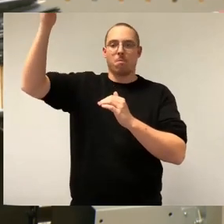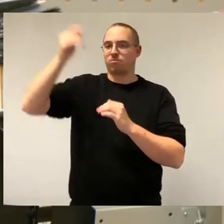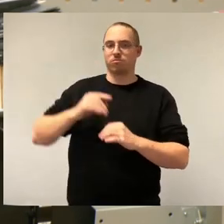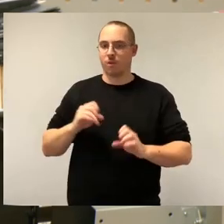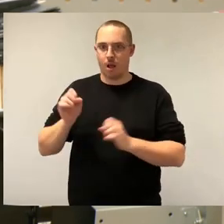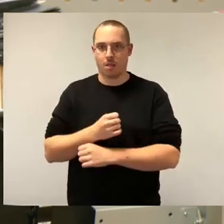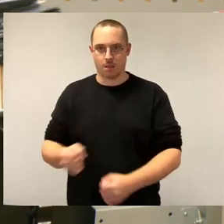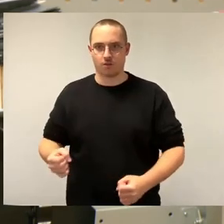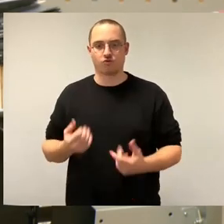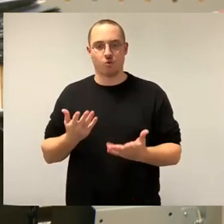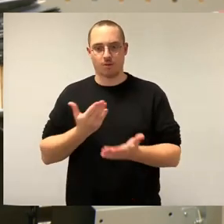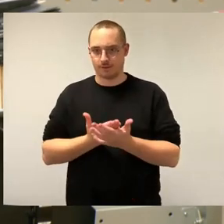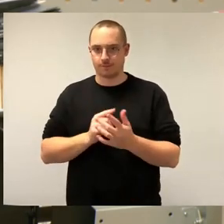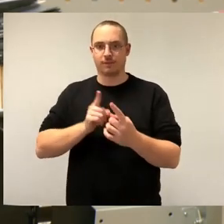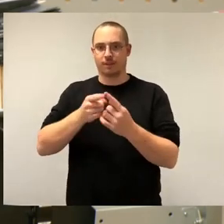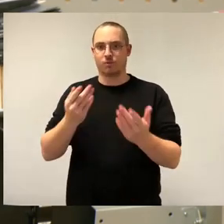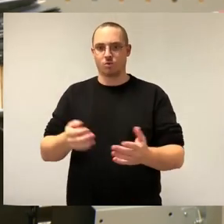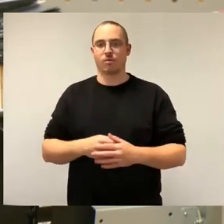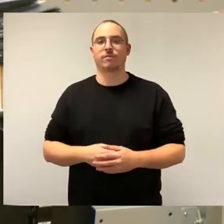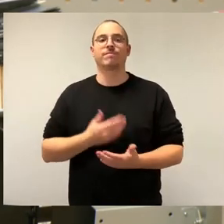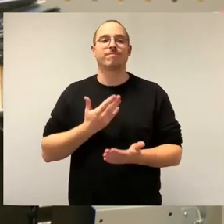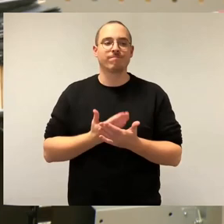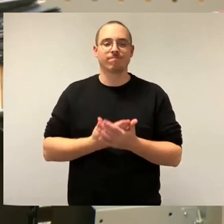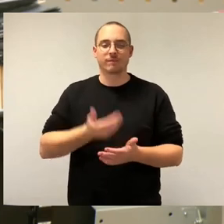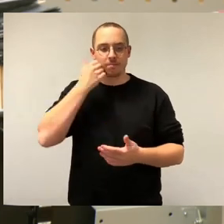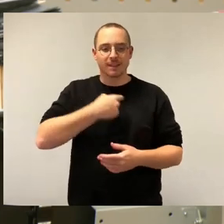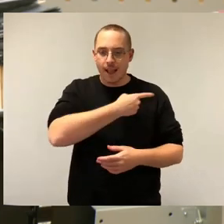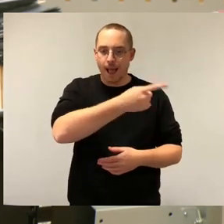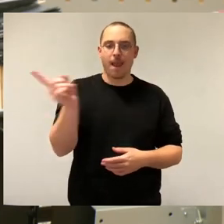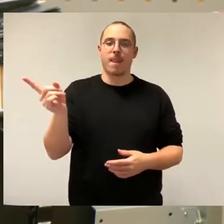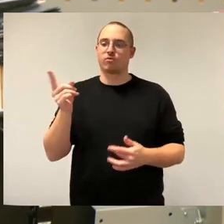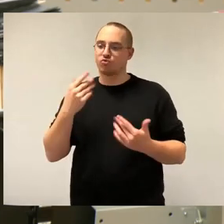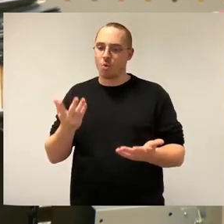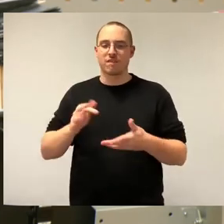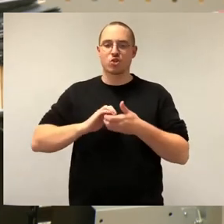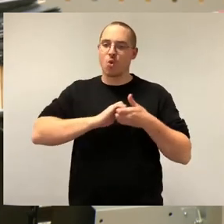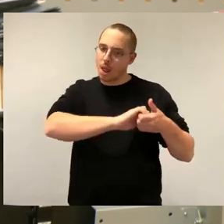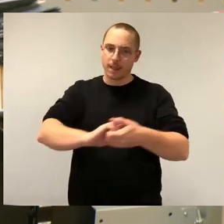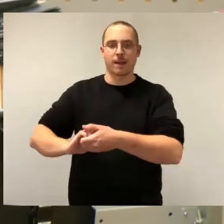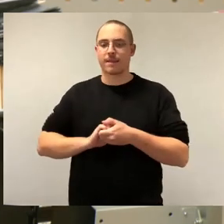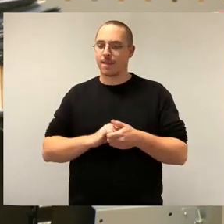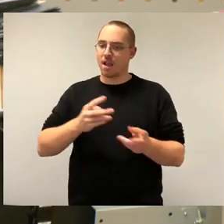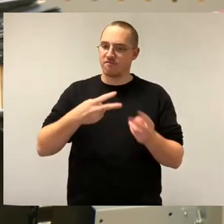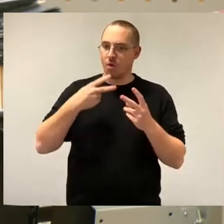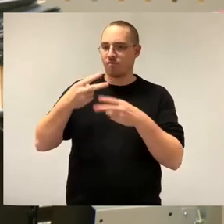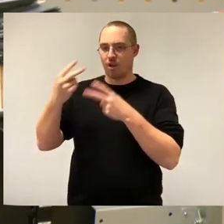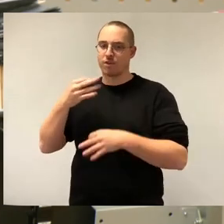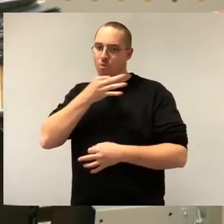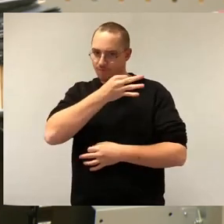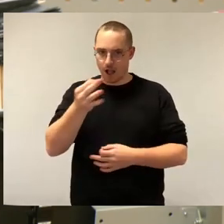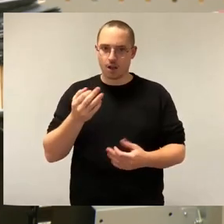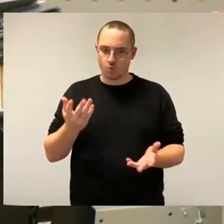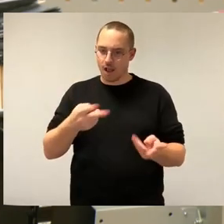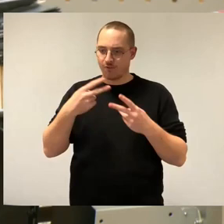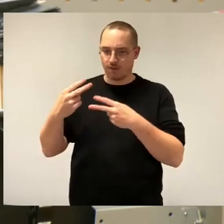beteiligen, zu einem Mietspiegel, ein Akt der Solidarität mit anderen, die eine Mieterhöhung zu erwarten haben, zu